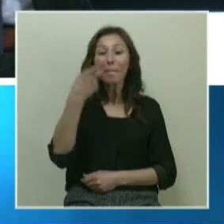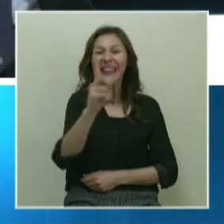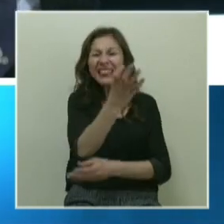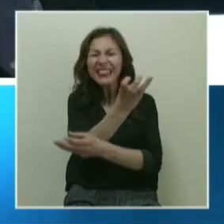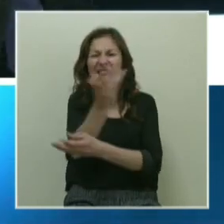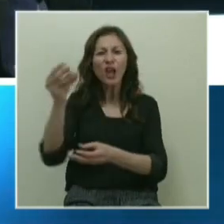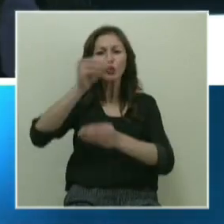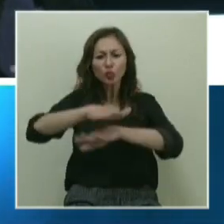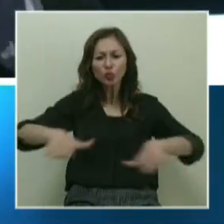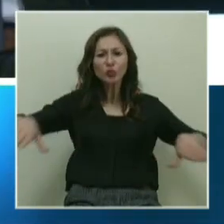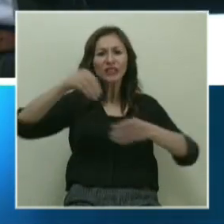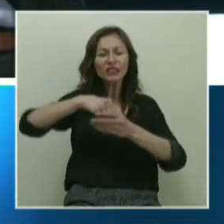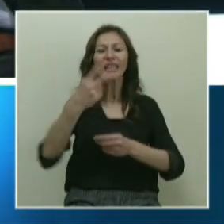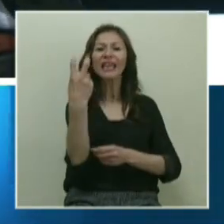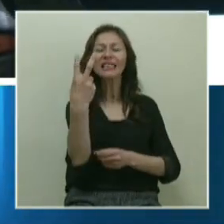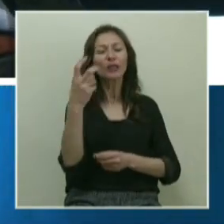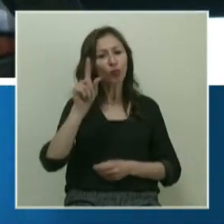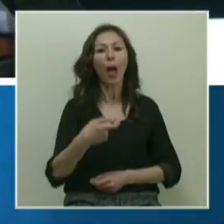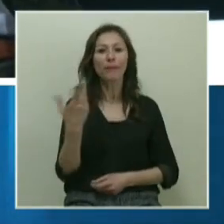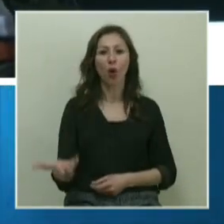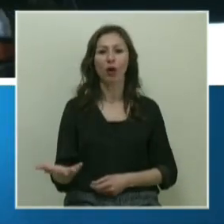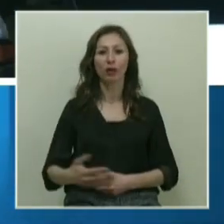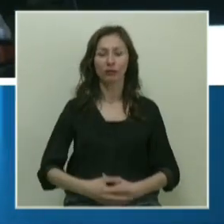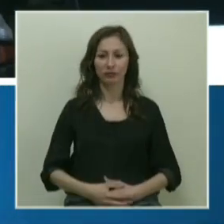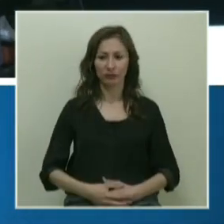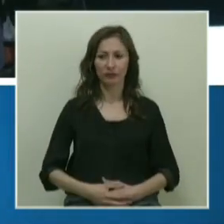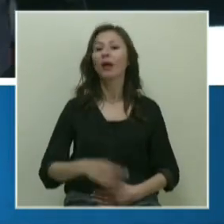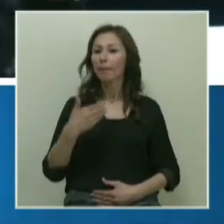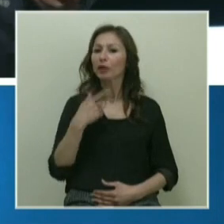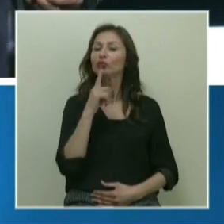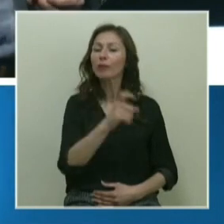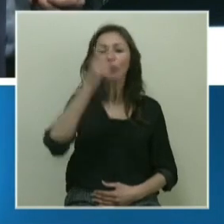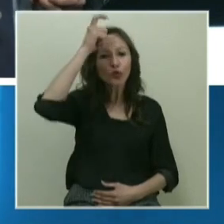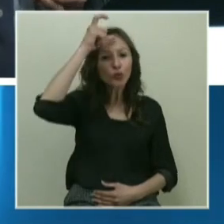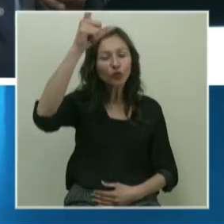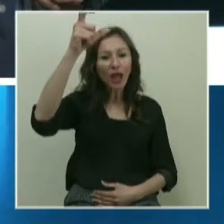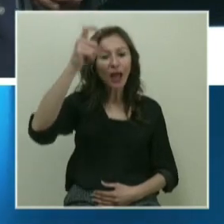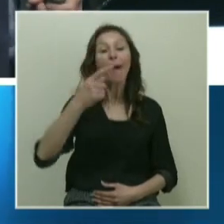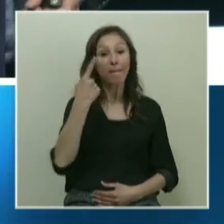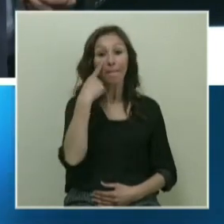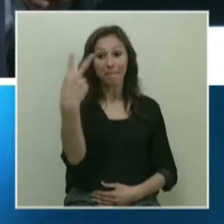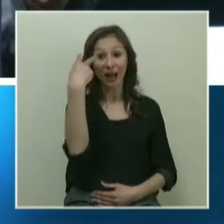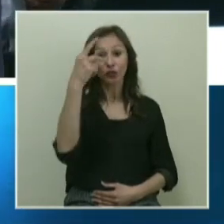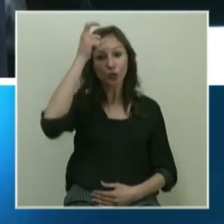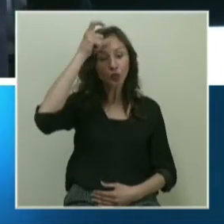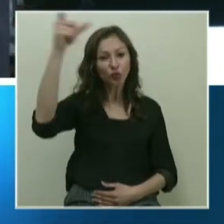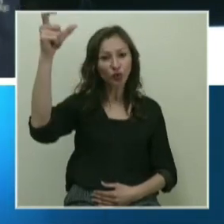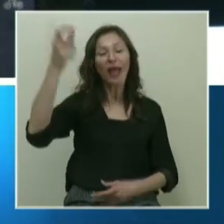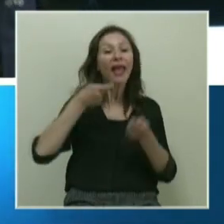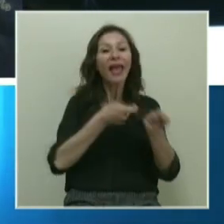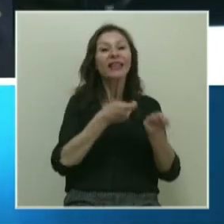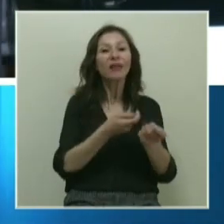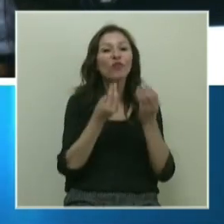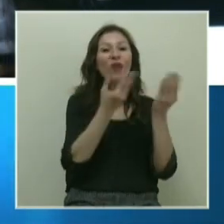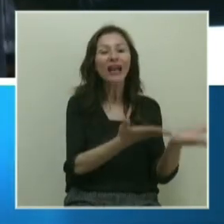ikisi metinin içindeki bilgiyi bulabiliyor. Böyle bir olabilir mi ya? Türkçe. Bakın, Türkçe. Eğitim